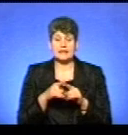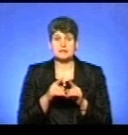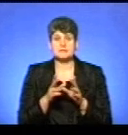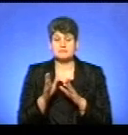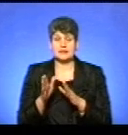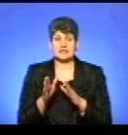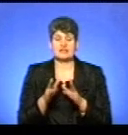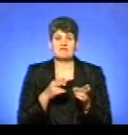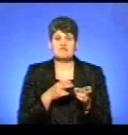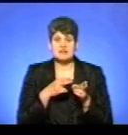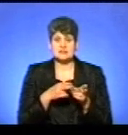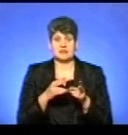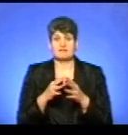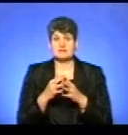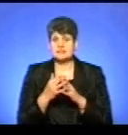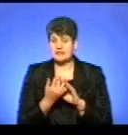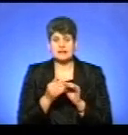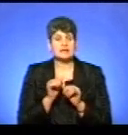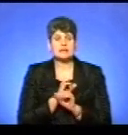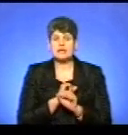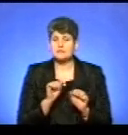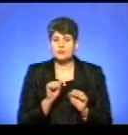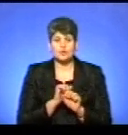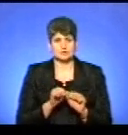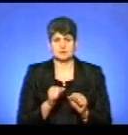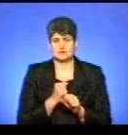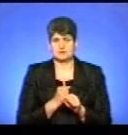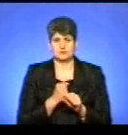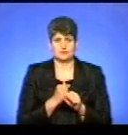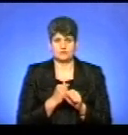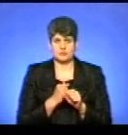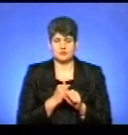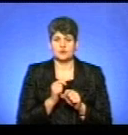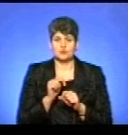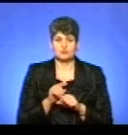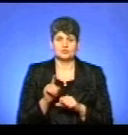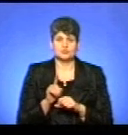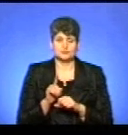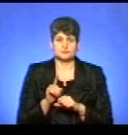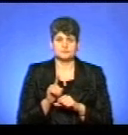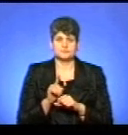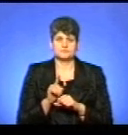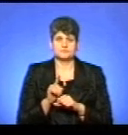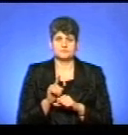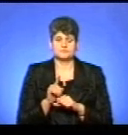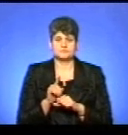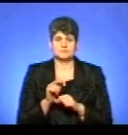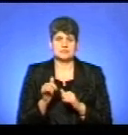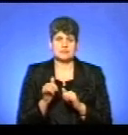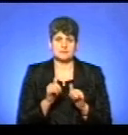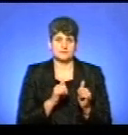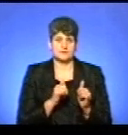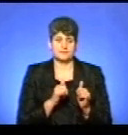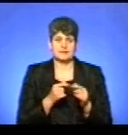відстріл в населених пунктах, він не може проводитися відповідно того, щоб забезпечити